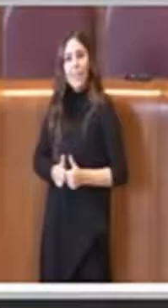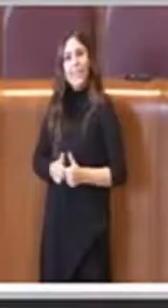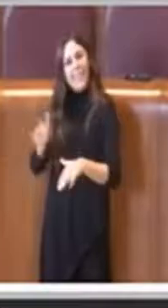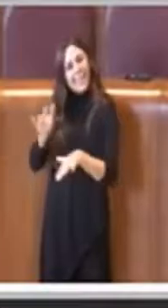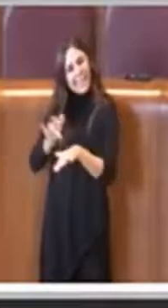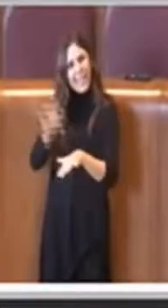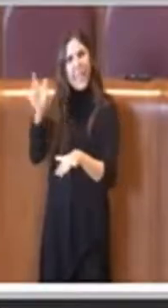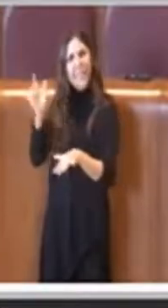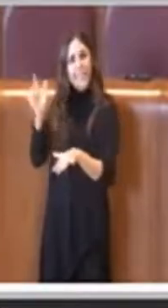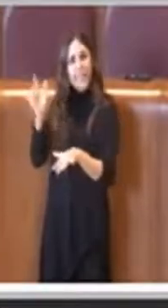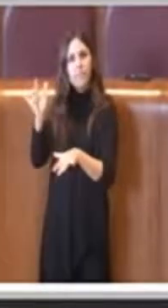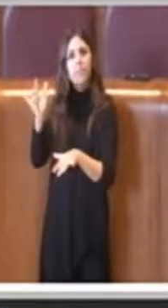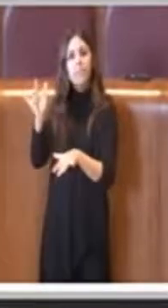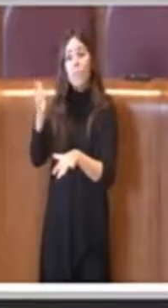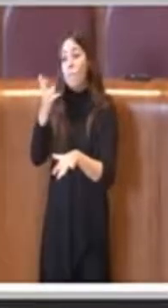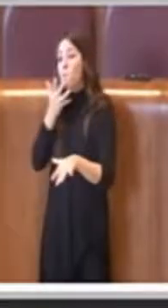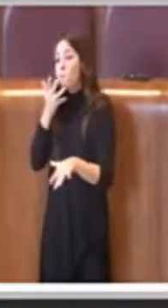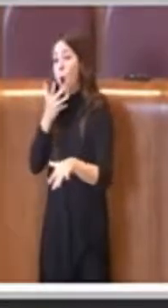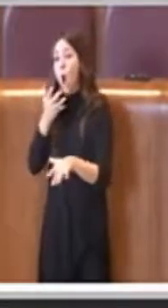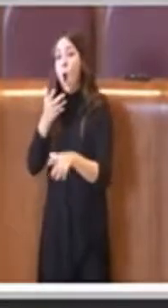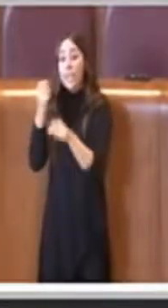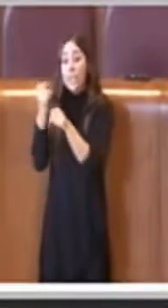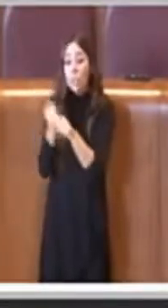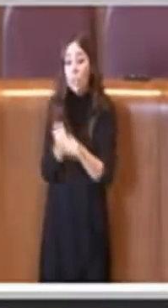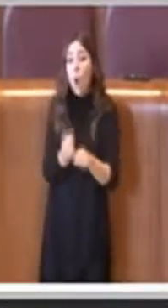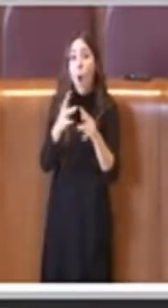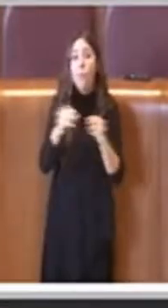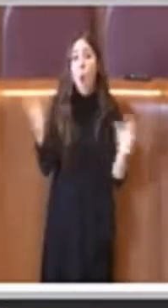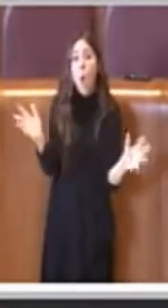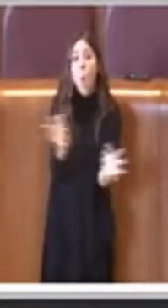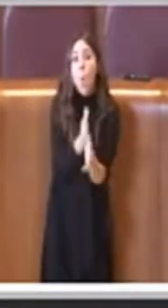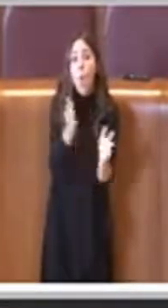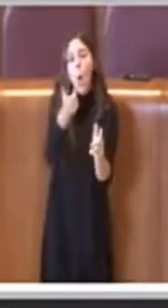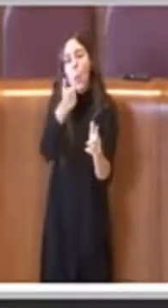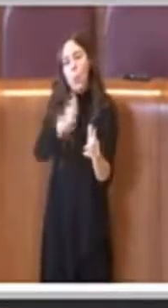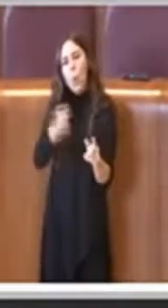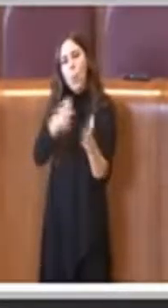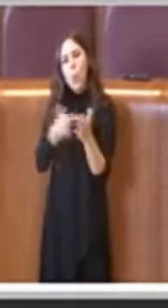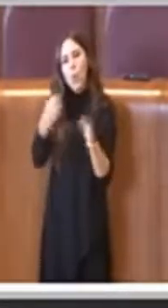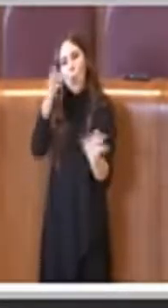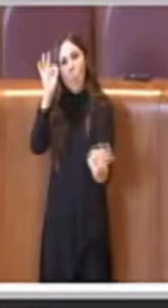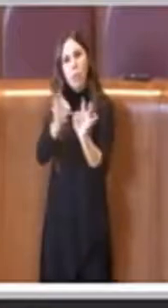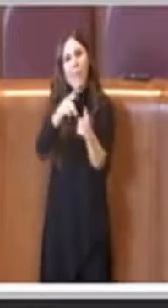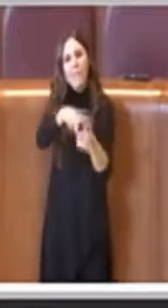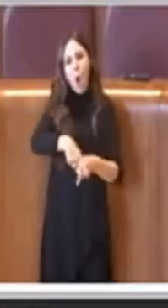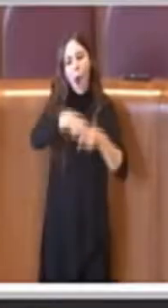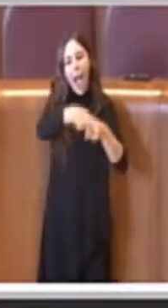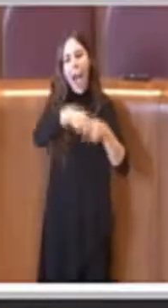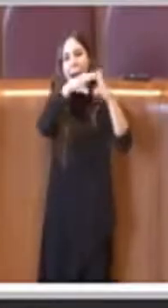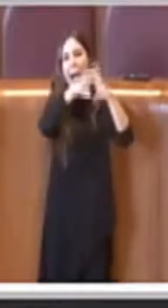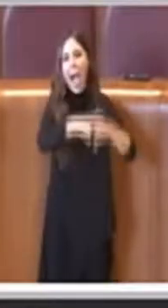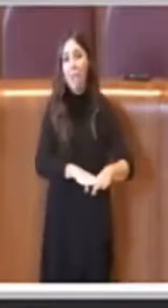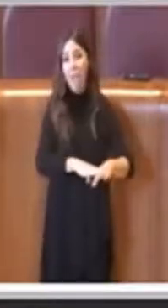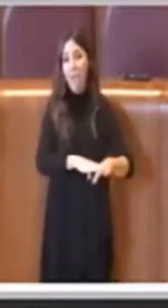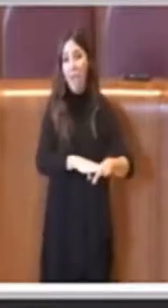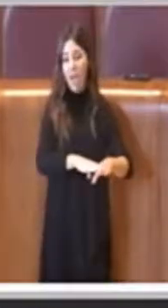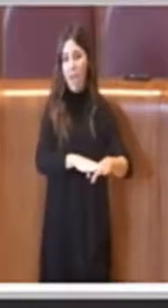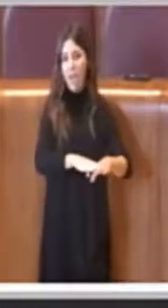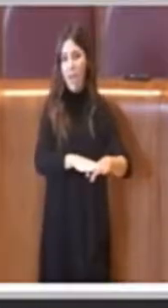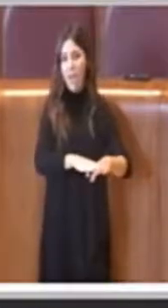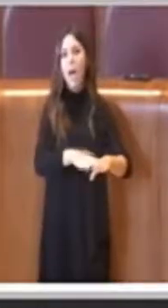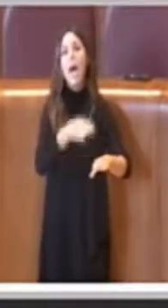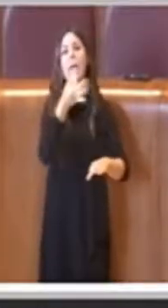appunto che l'istituzione faccia qualcosa a beneficio dei cavalli e non solo. Perciò noi siamo andati avanti, siamo andati